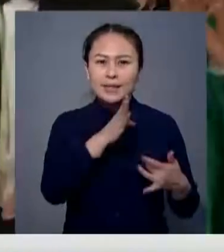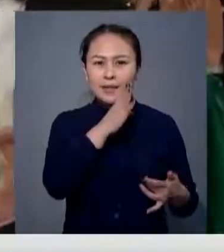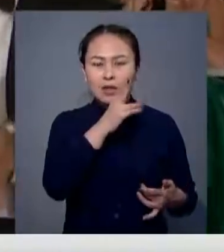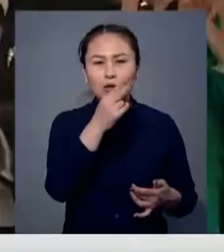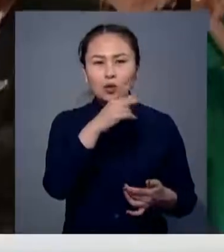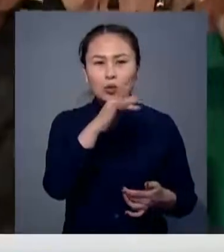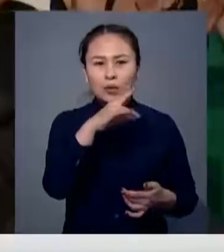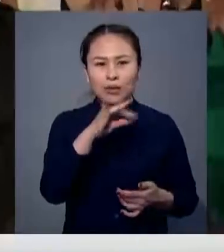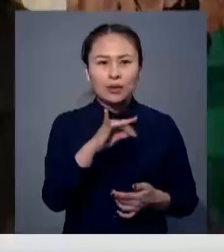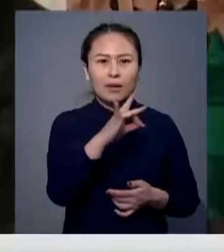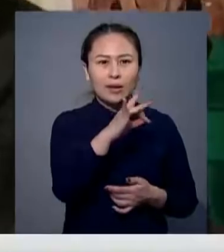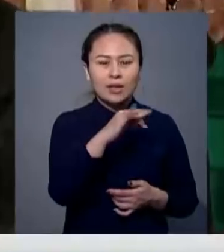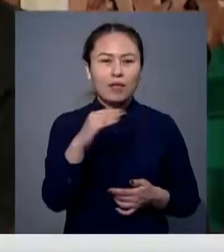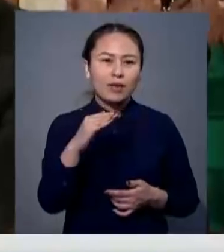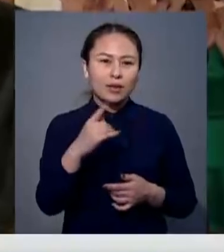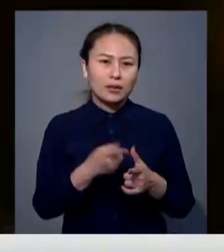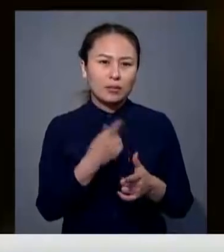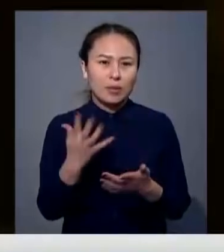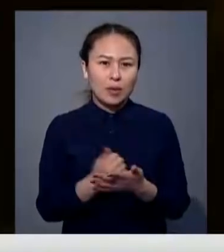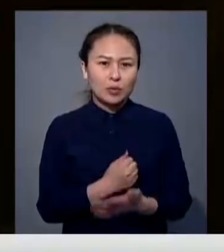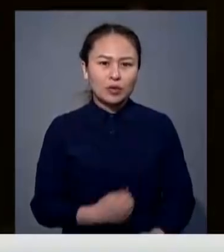Джуди дегі Рене Зелвегер танылды.